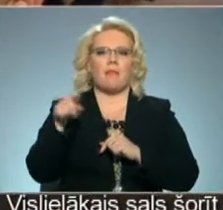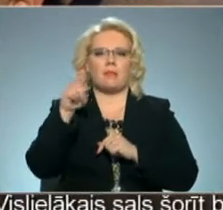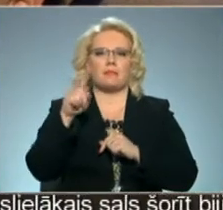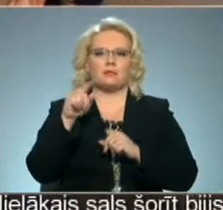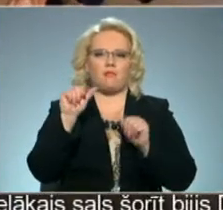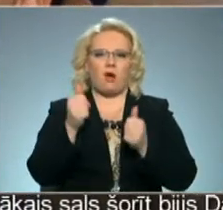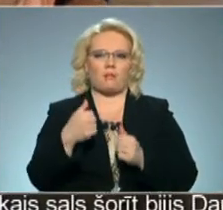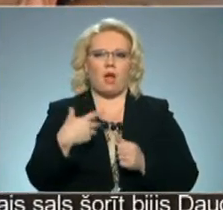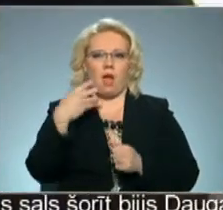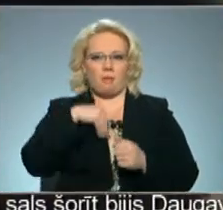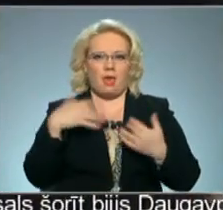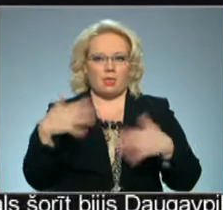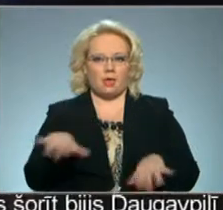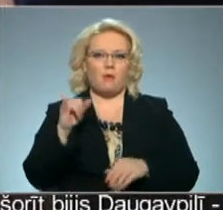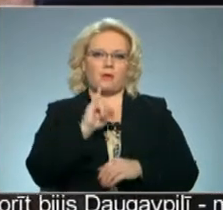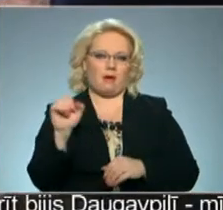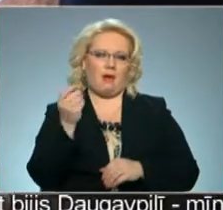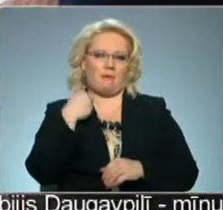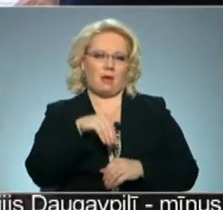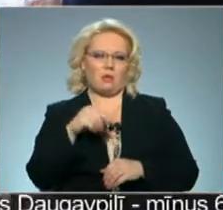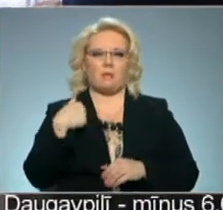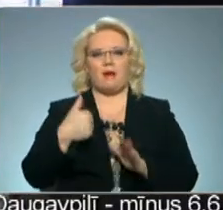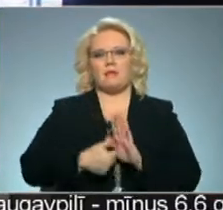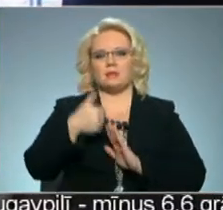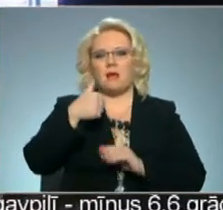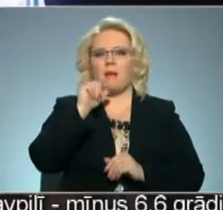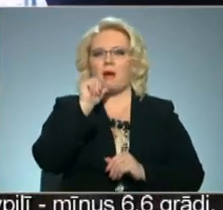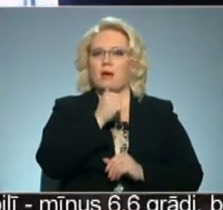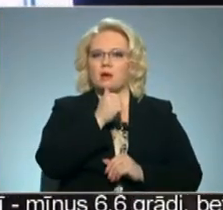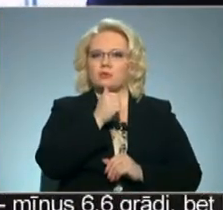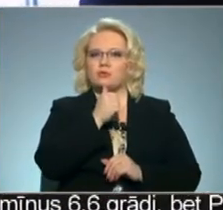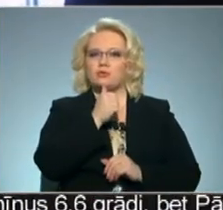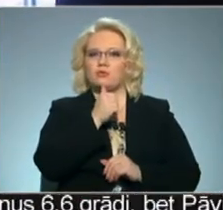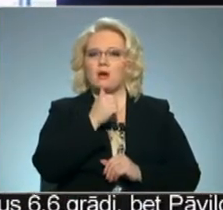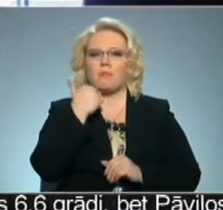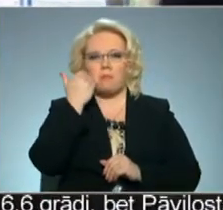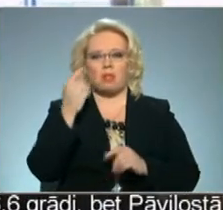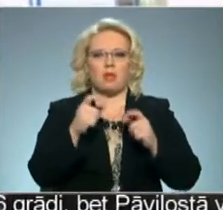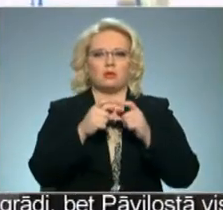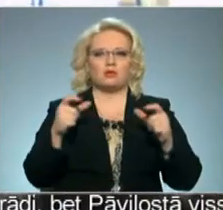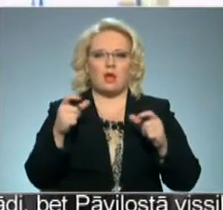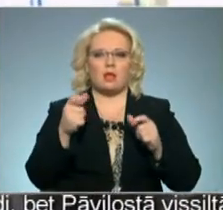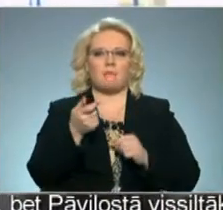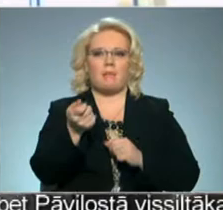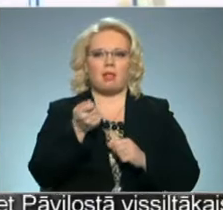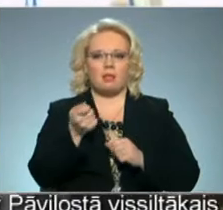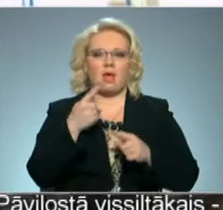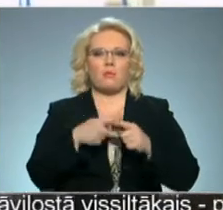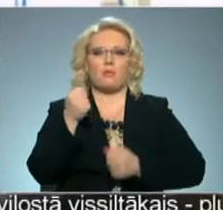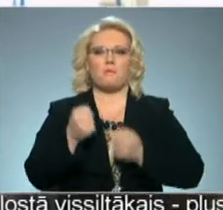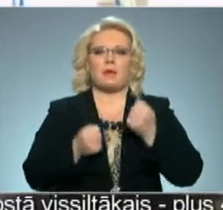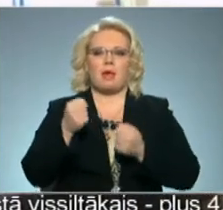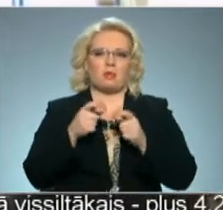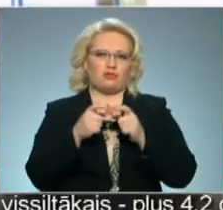Jā, vārbaidi? Jā. Man labāk garšo baltā šokolāde ar meleniem un piena